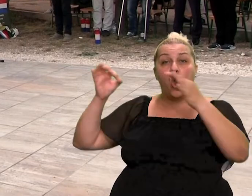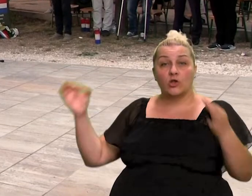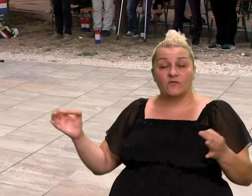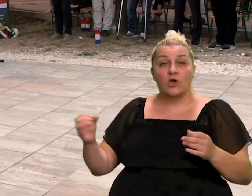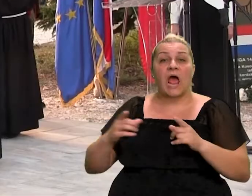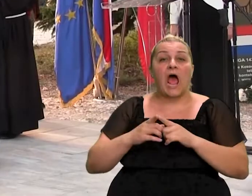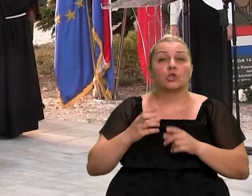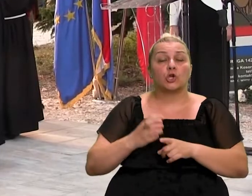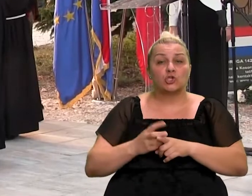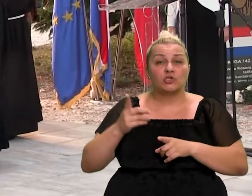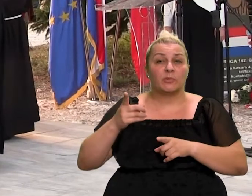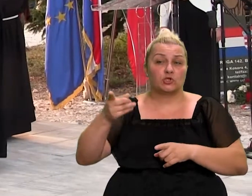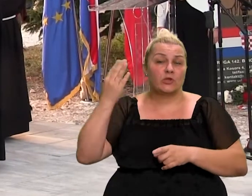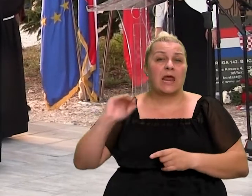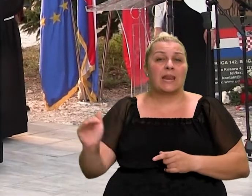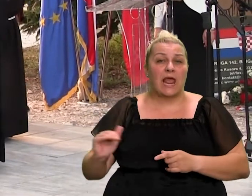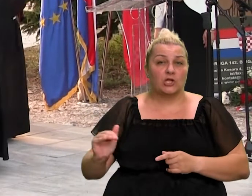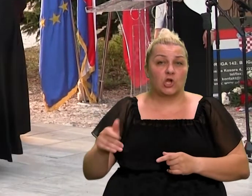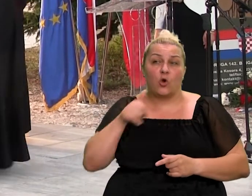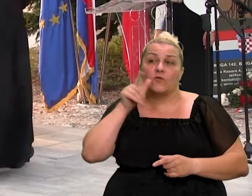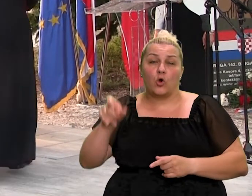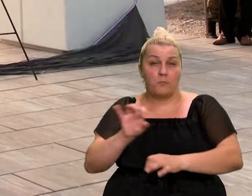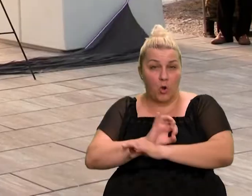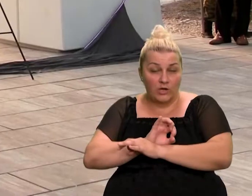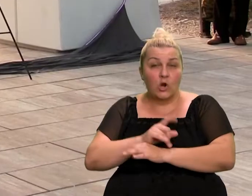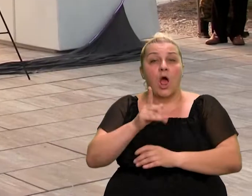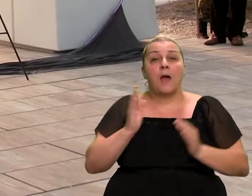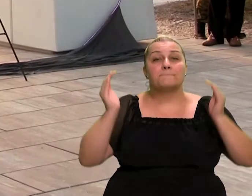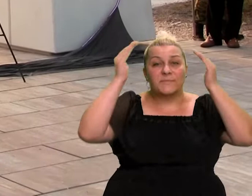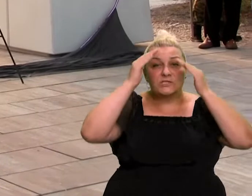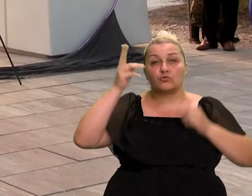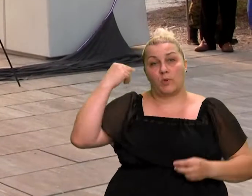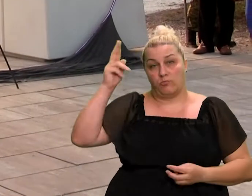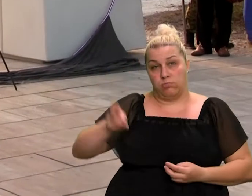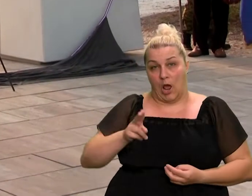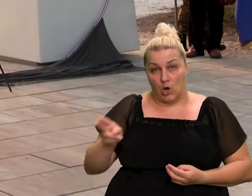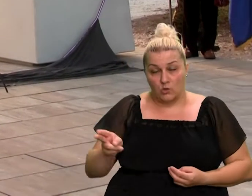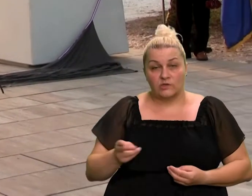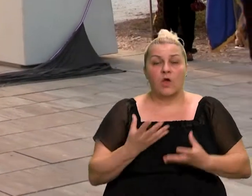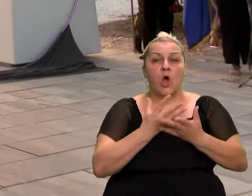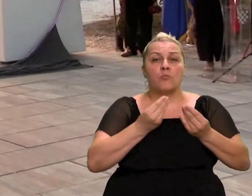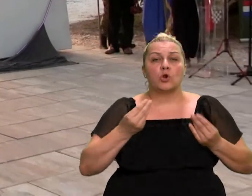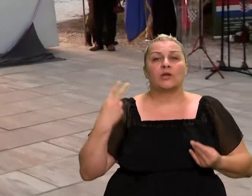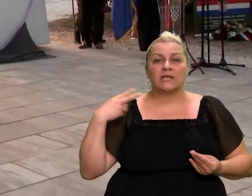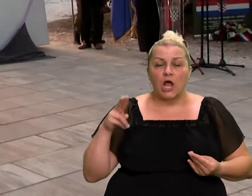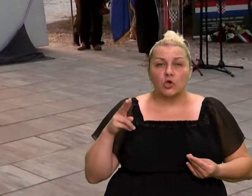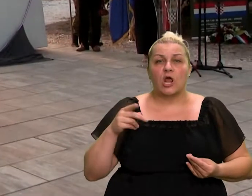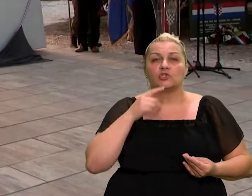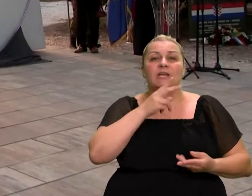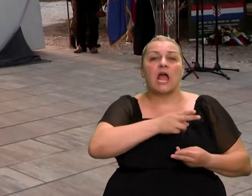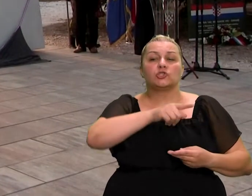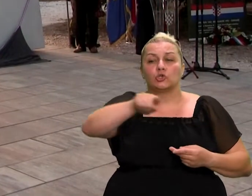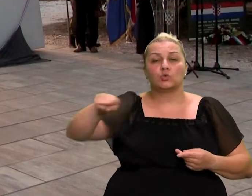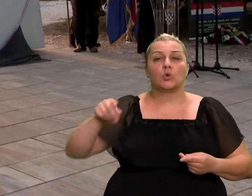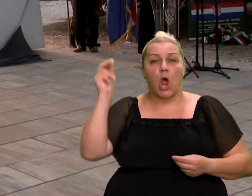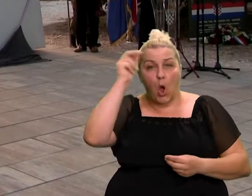Antonijod Đižić, nečak poginulog hrvatskog viteza, a blagostov je udjelio šibinski biskup. Brojni načeljnici, gradonačeljnici, susjedni gadovi, opće, sudvali su